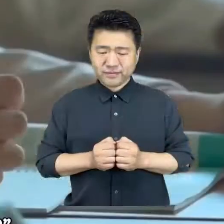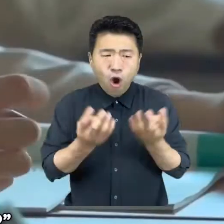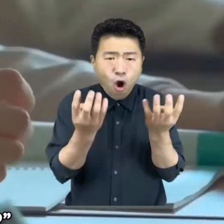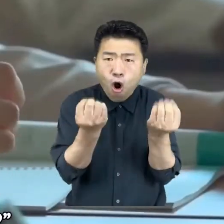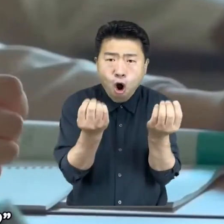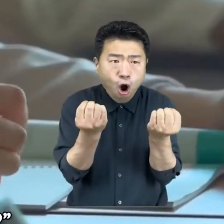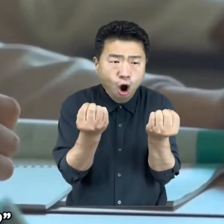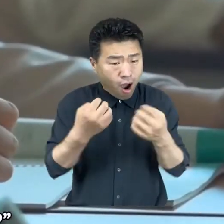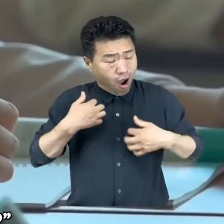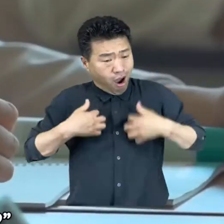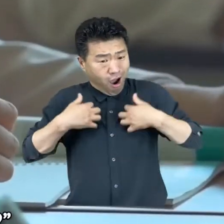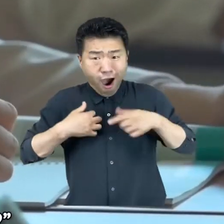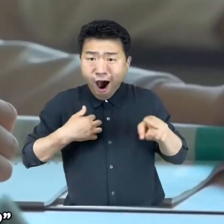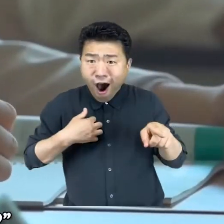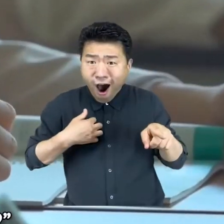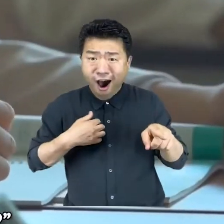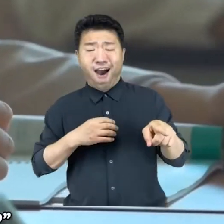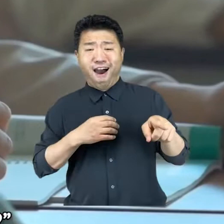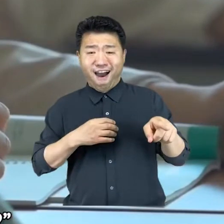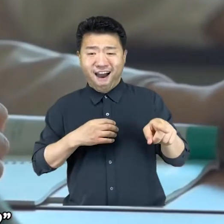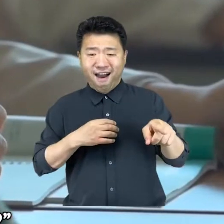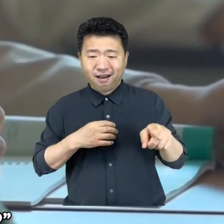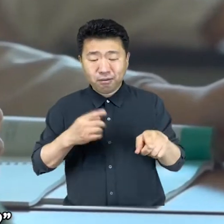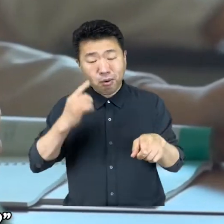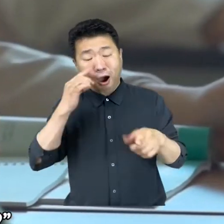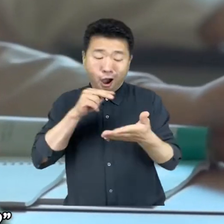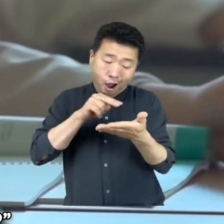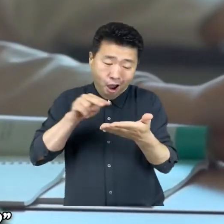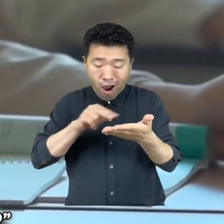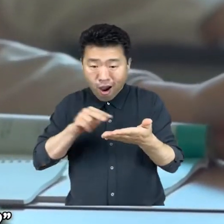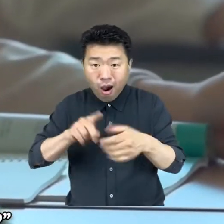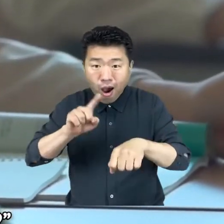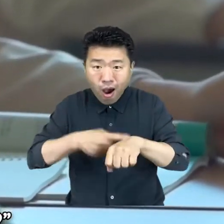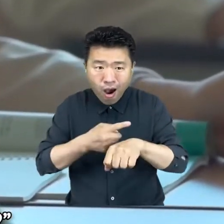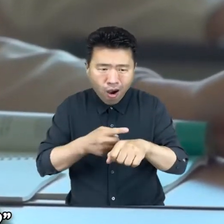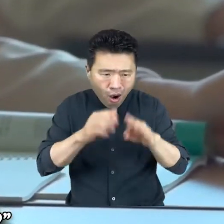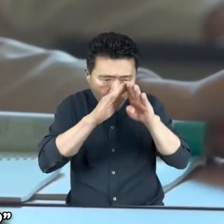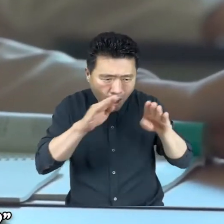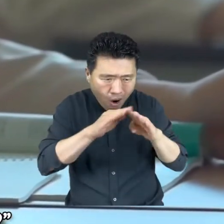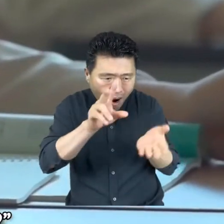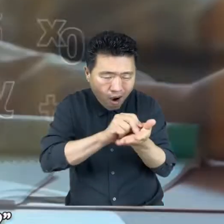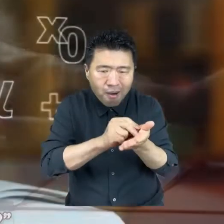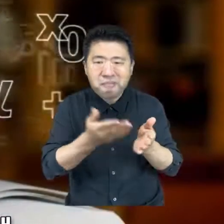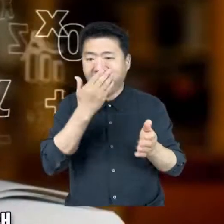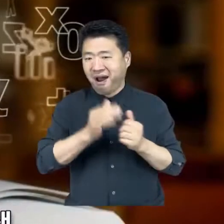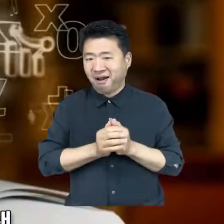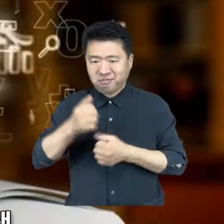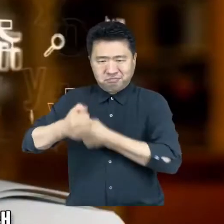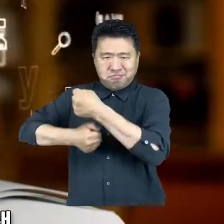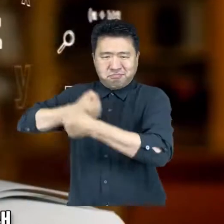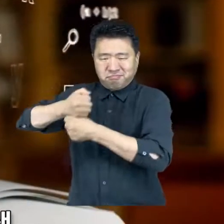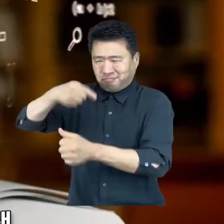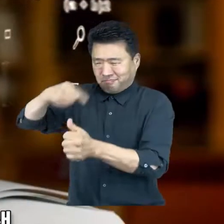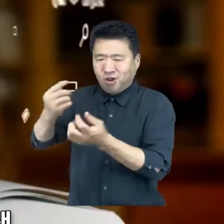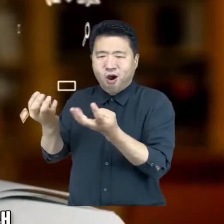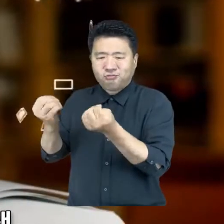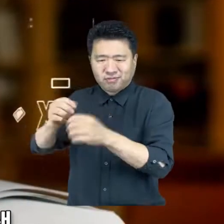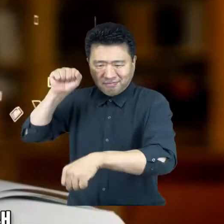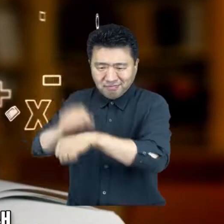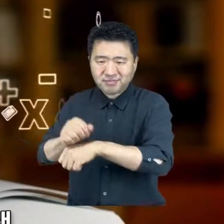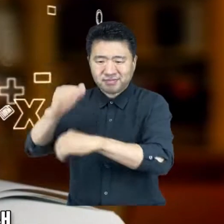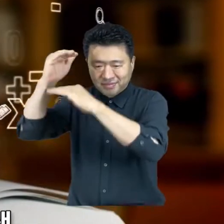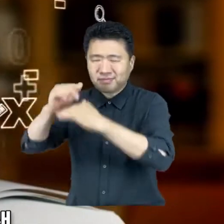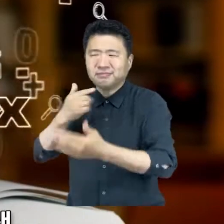수학이 이렇게 재밌어도 되는 거야? 재미로 읽다 보면 저절로 문제가 풀린다. 50년 수학을 가르친